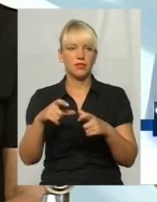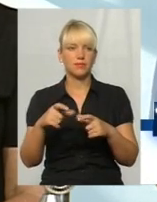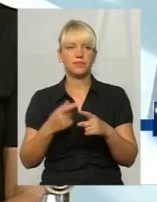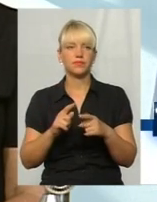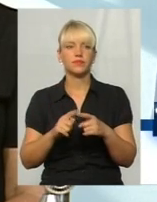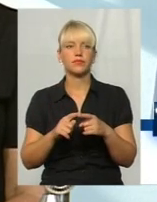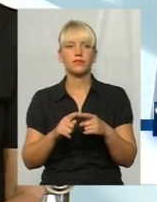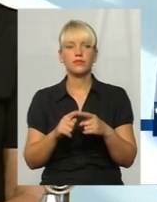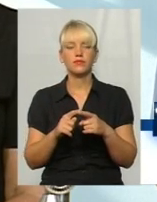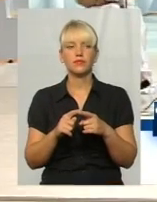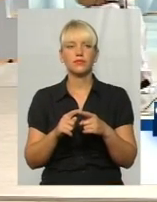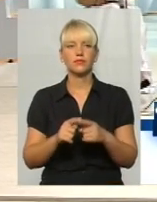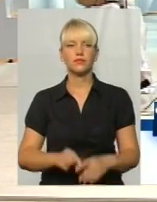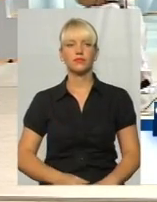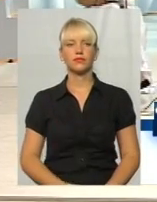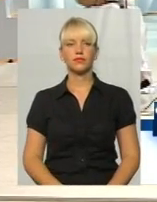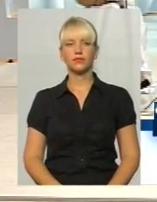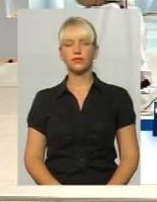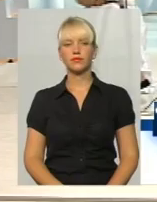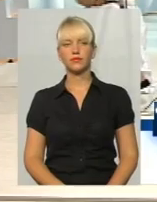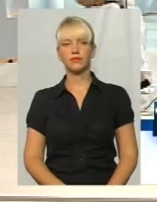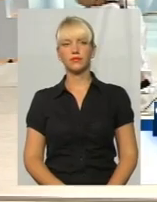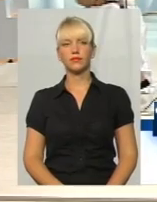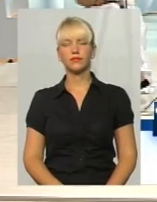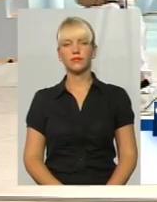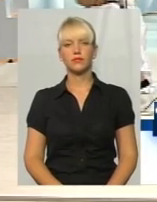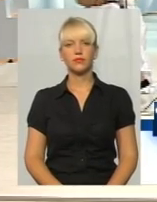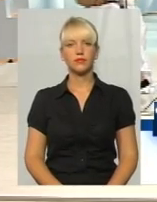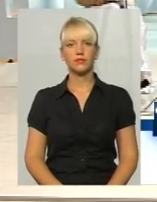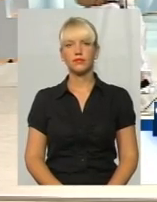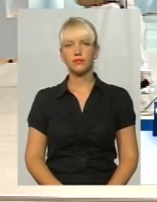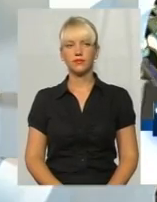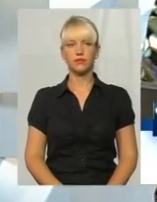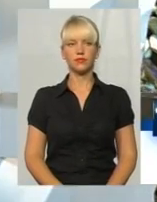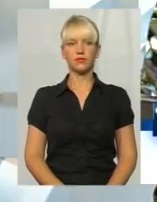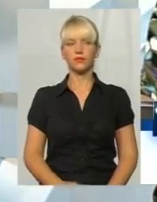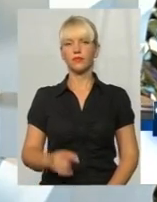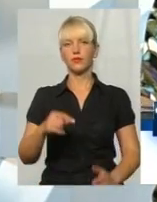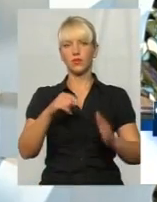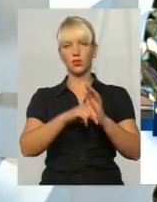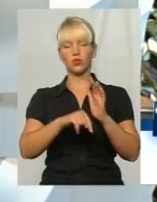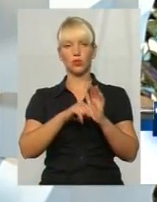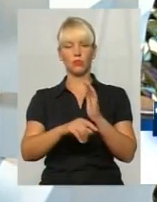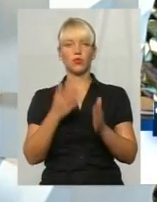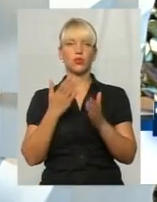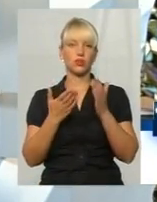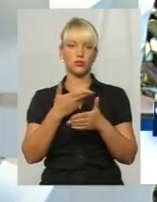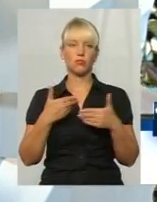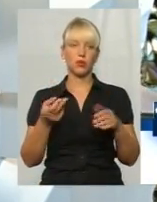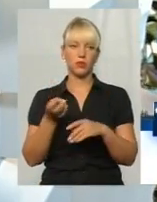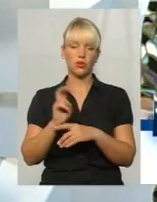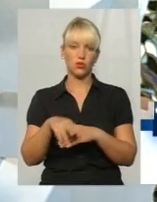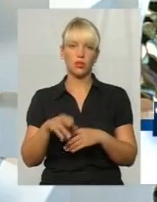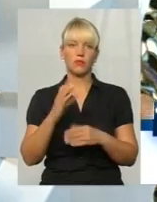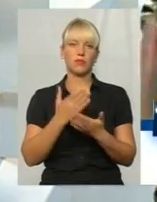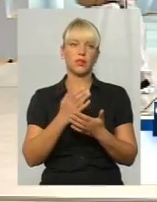там термін експозиції, це відповідно до кожного розчину свійде. Тобто, пані Наталью, якщо ми приходимо в